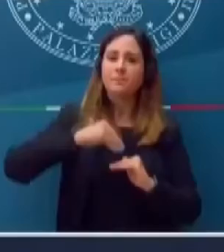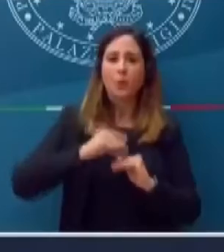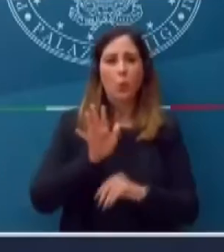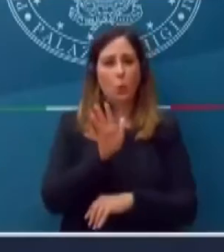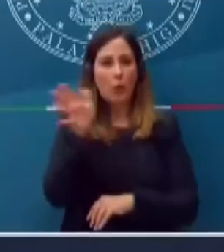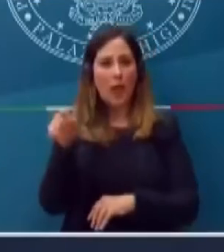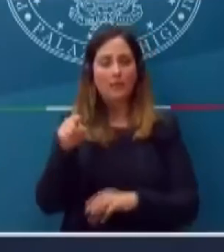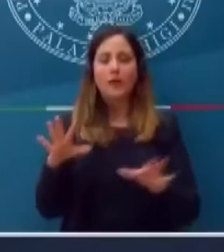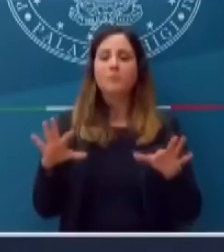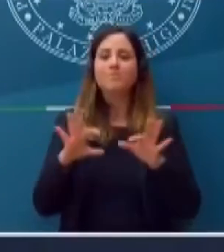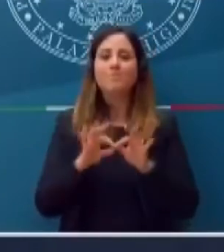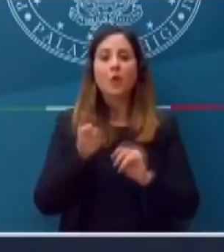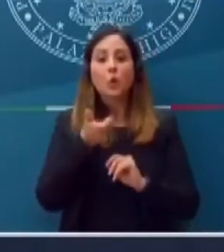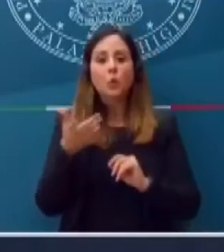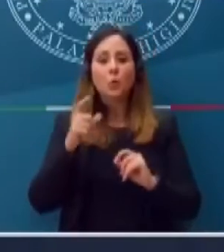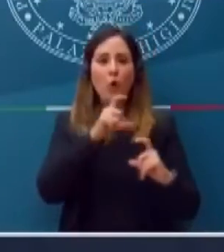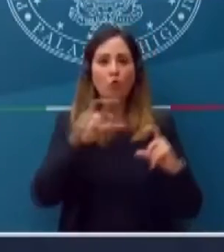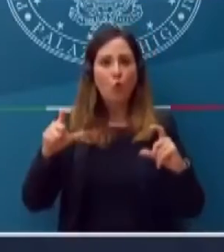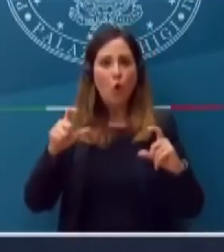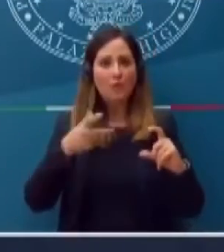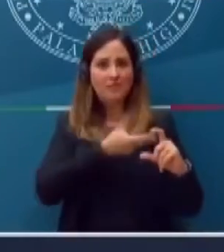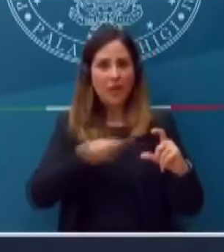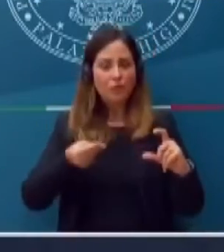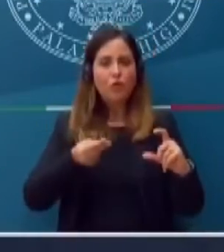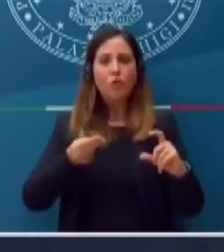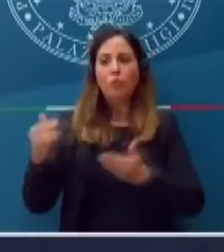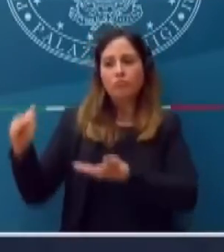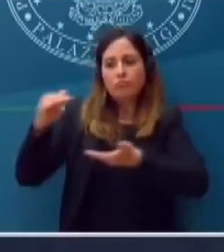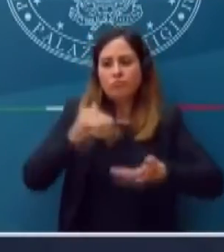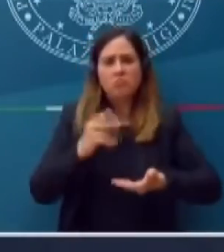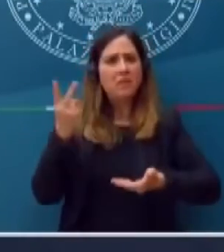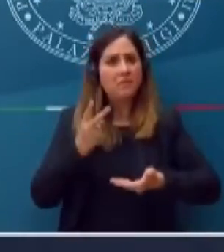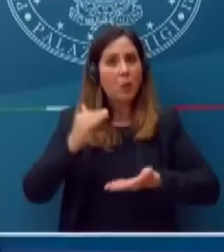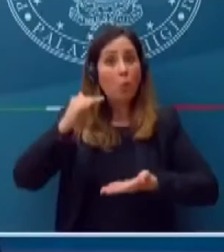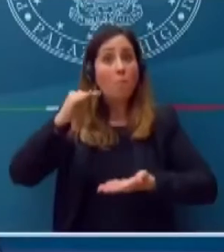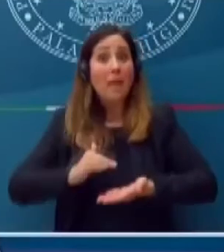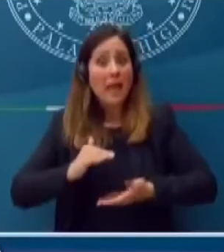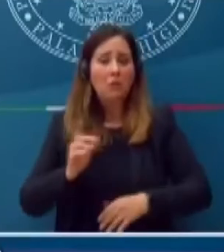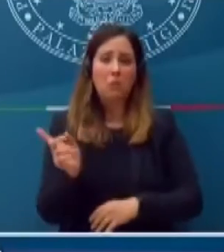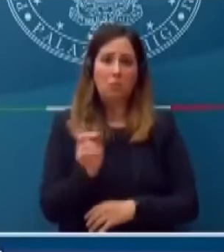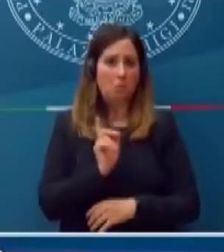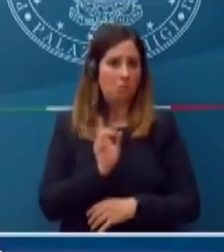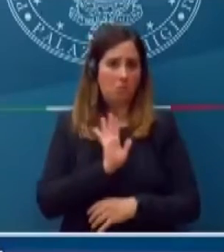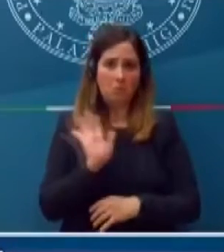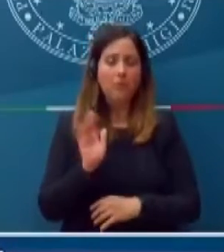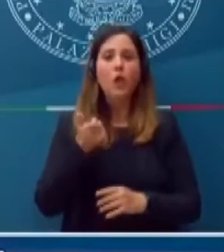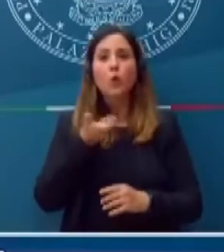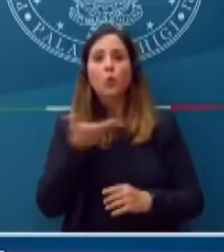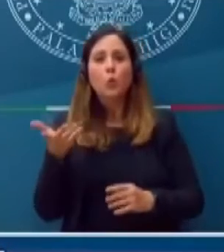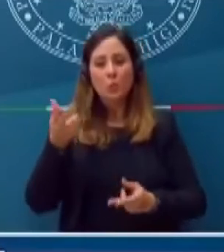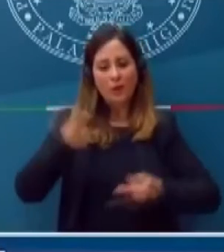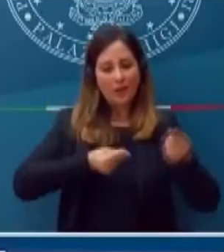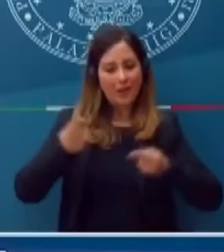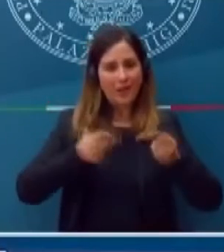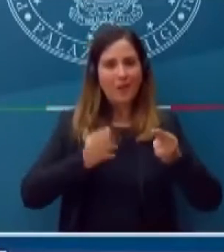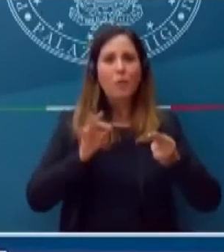disponibilità di vaccini. La disponibilità di vaccini non è caduta, non è calata e tant'è vero che i numeri sono tornati più o meno ai livelli